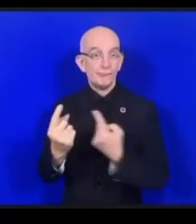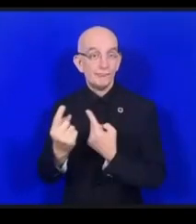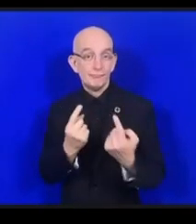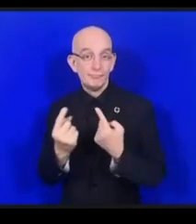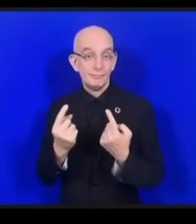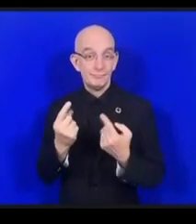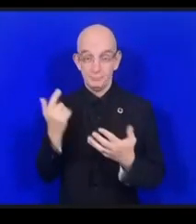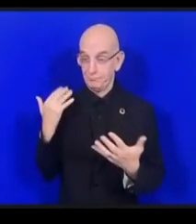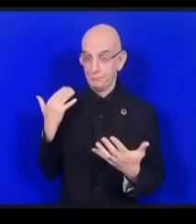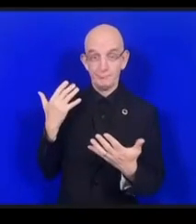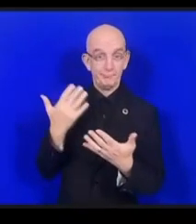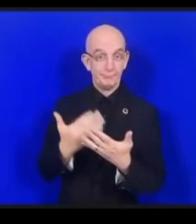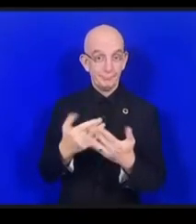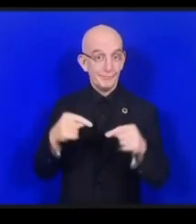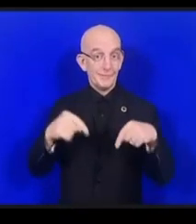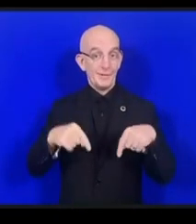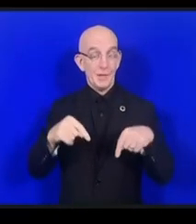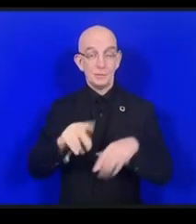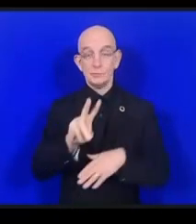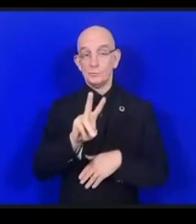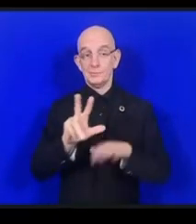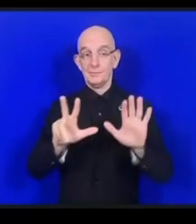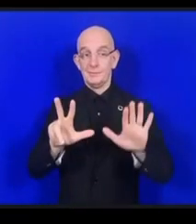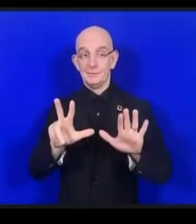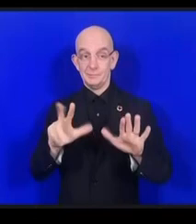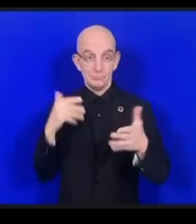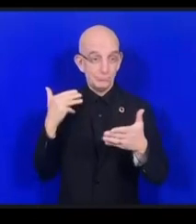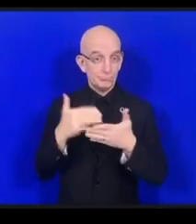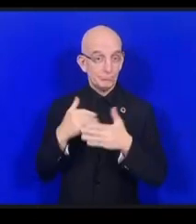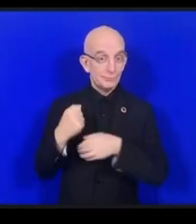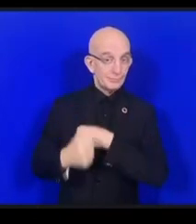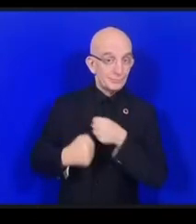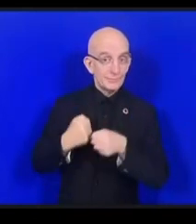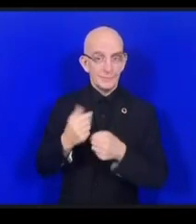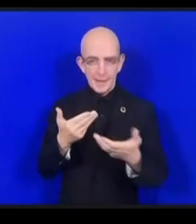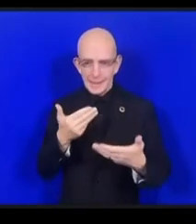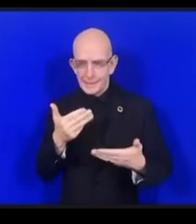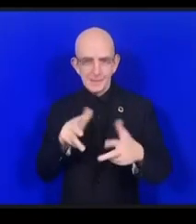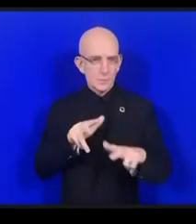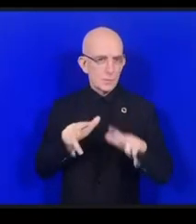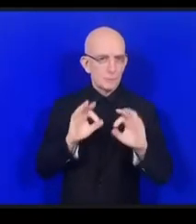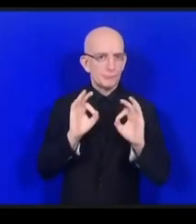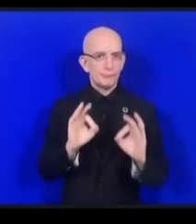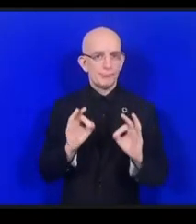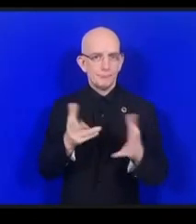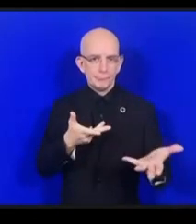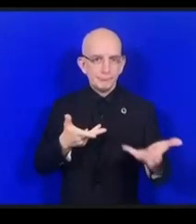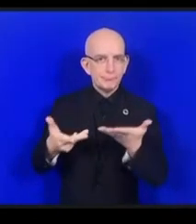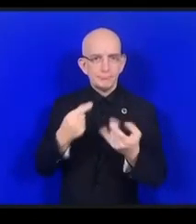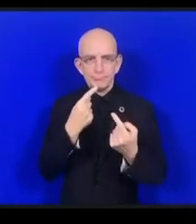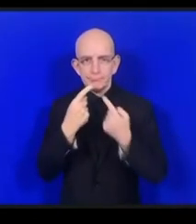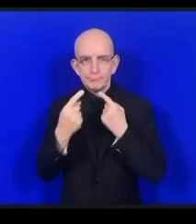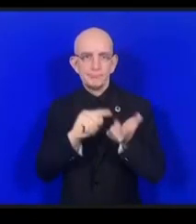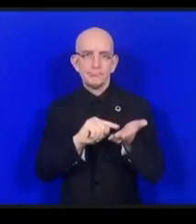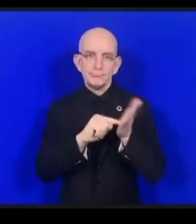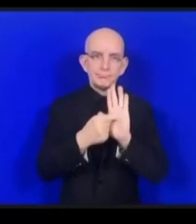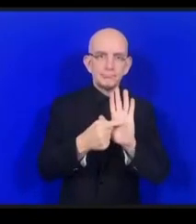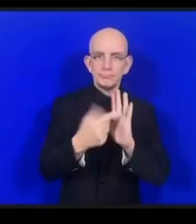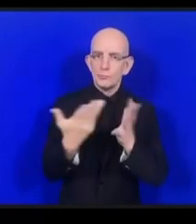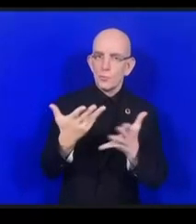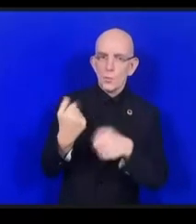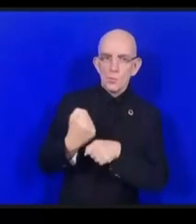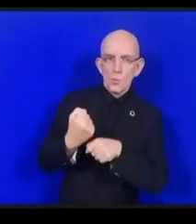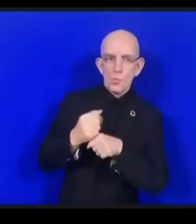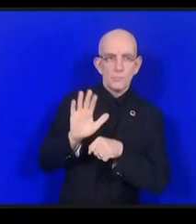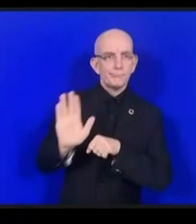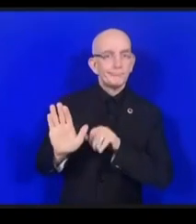dynamique essaye de présenter les travaux effectués au cours des 12 derniers mois. Mais cette année, nous avons une approche légèrement différente. Et